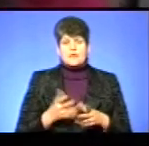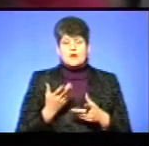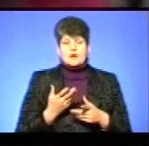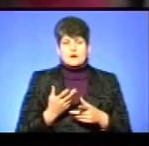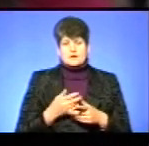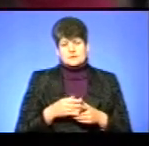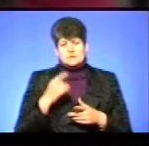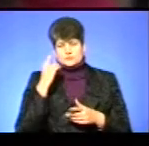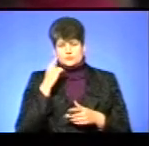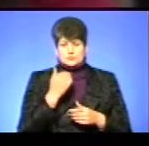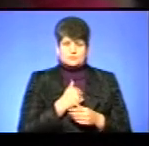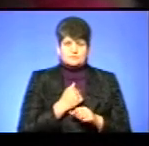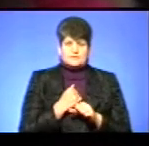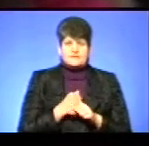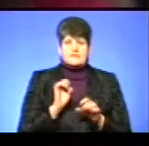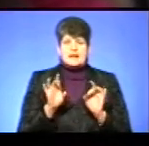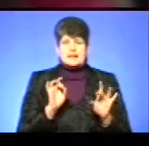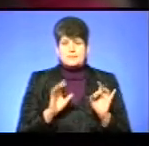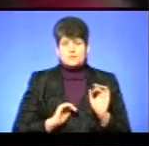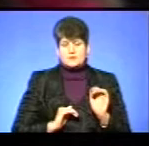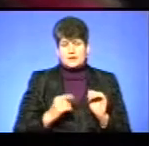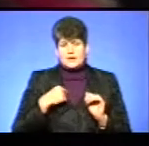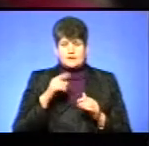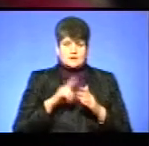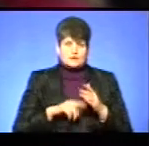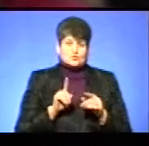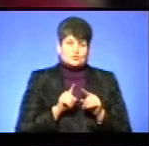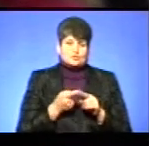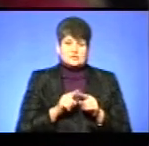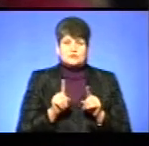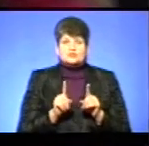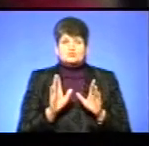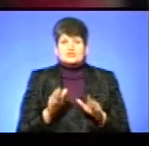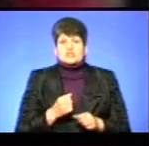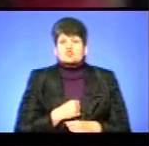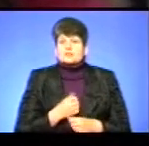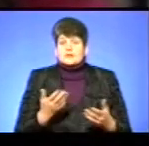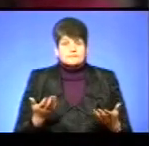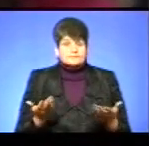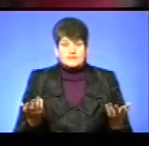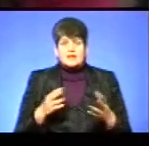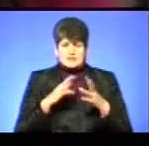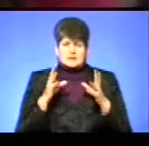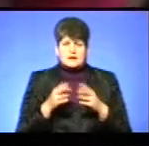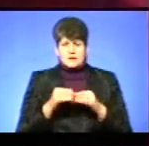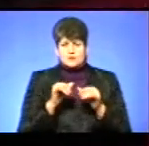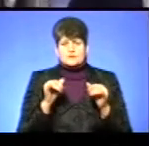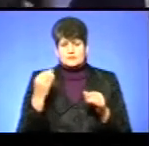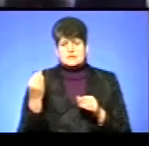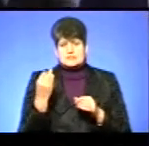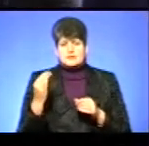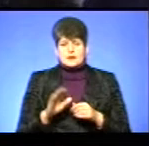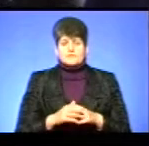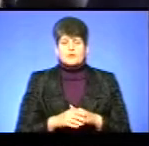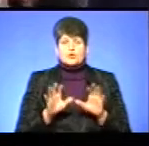в рекламовному бізнесі. Я надіялась, що тут якісь такі вакансії будуть, на жаль. Але все одно для загального розвитку дуже цікаво.